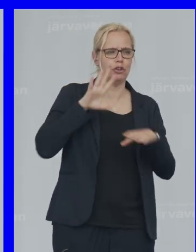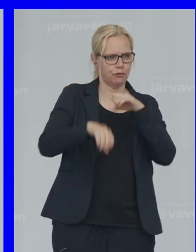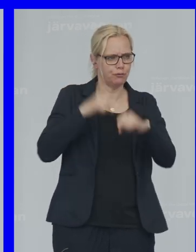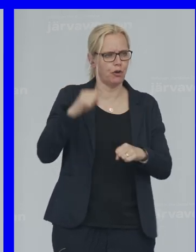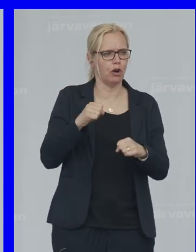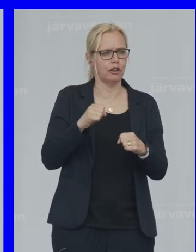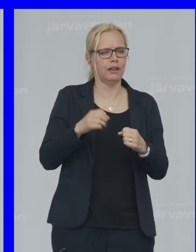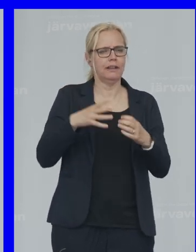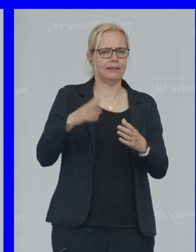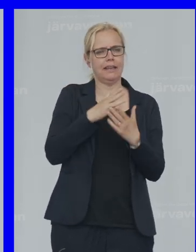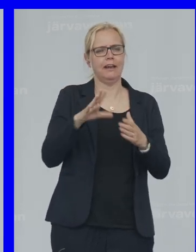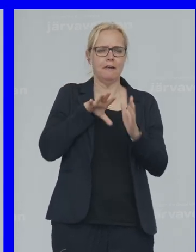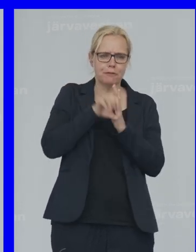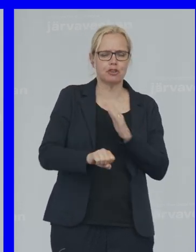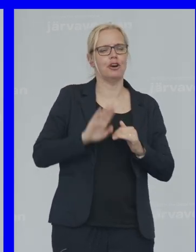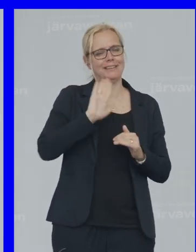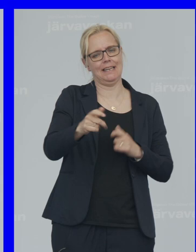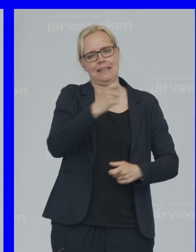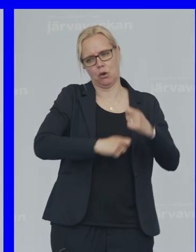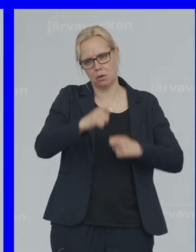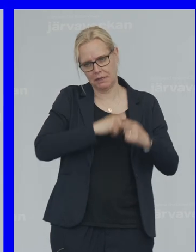Slår sönder Deras ekonomi